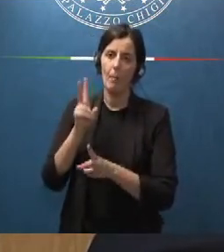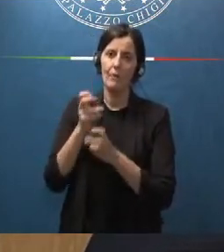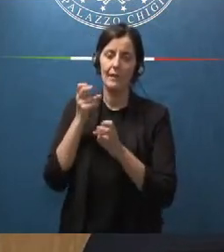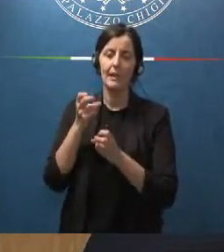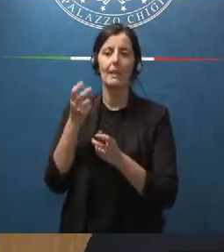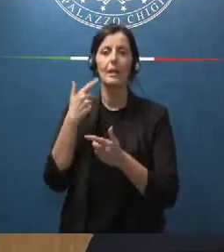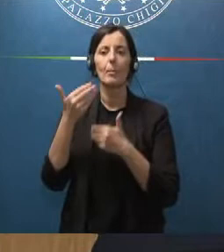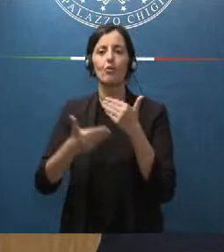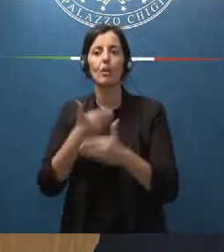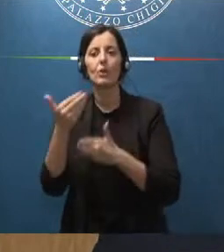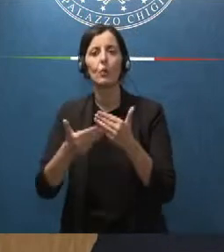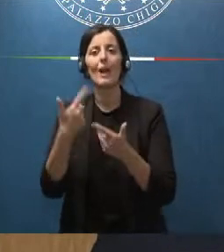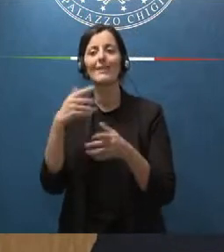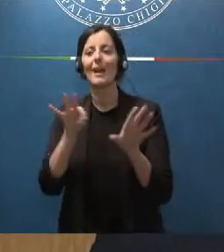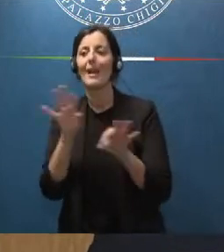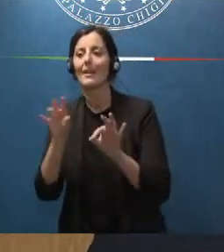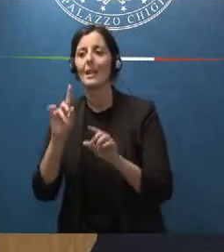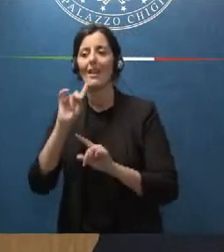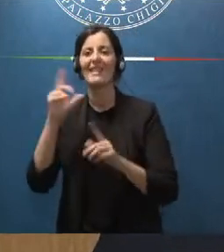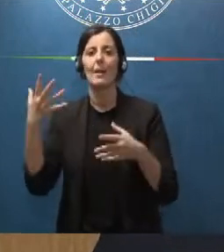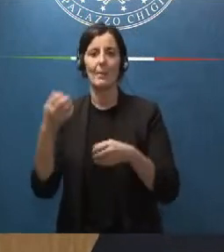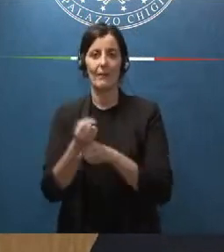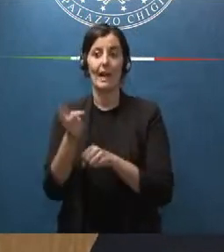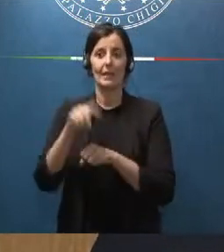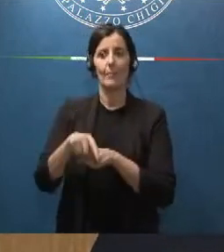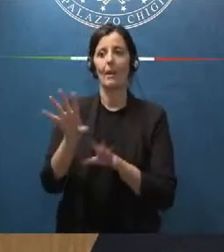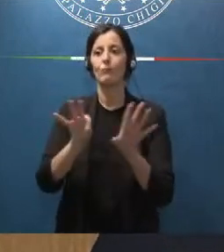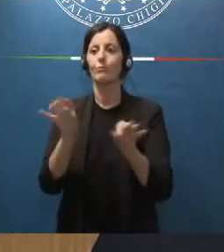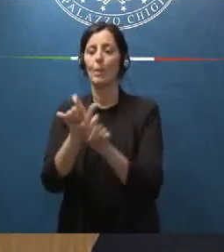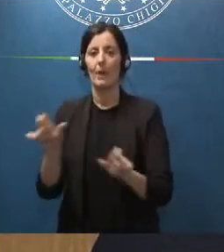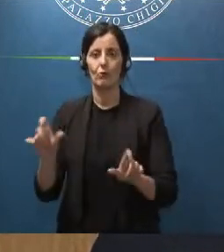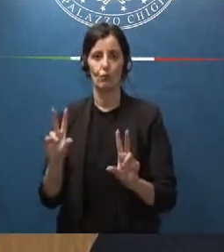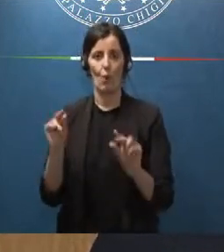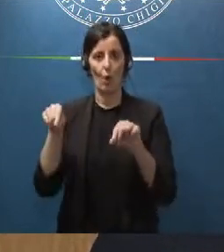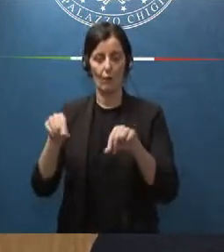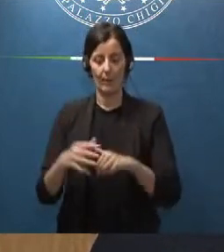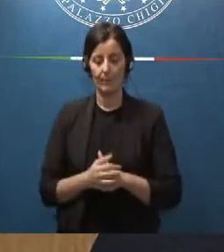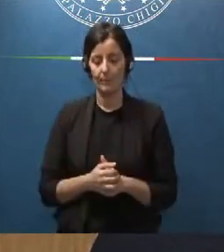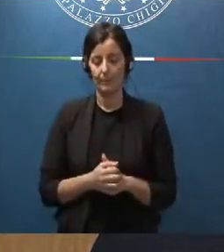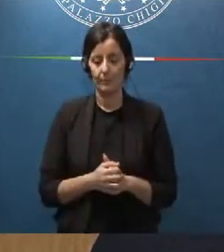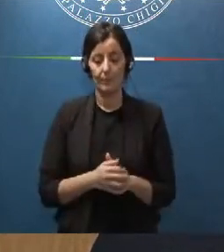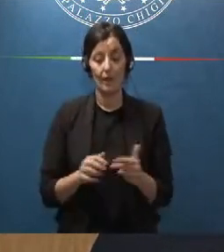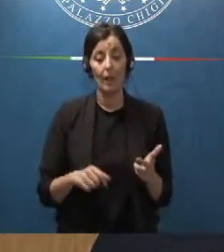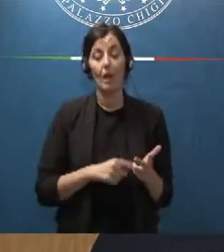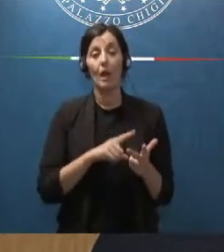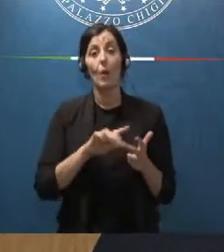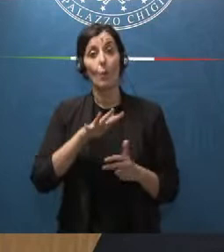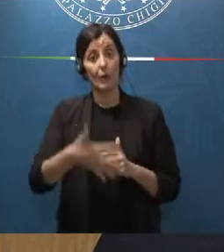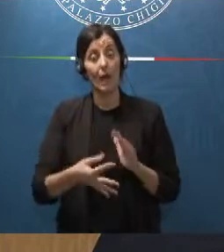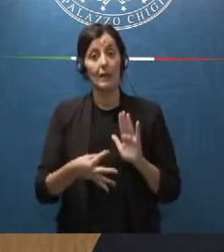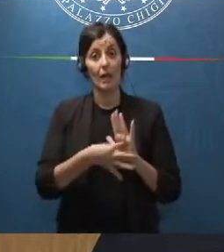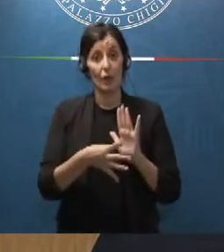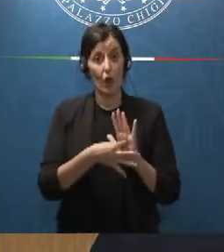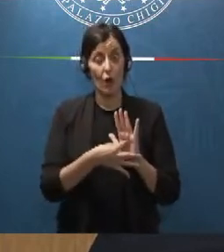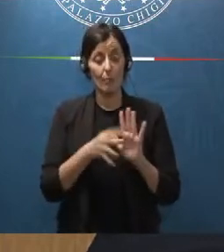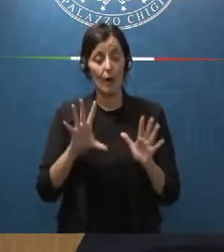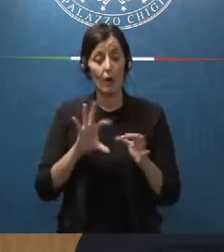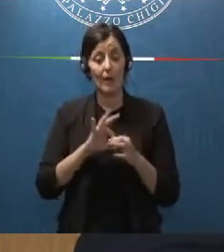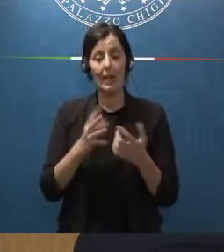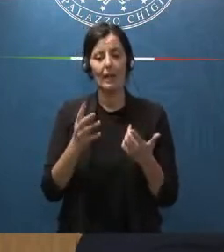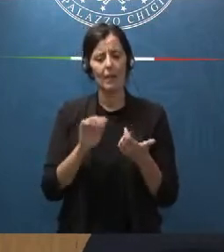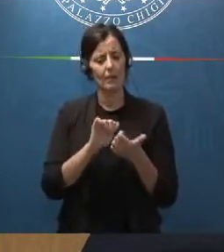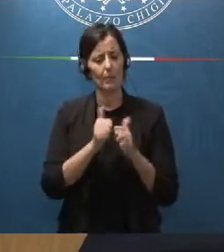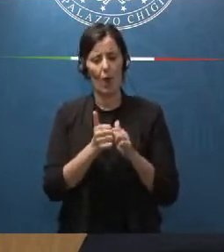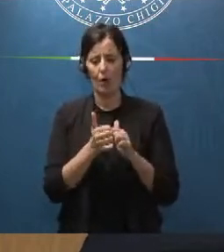semplificate per poter colmare l'organico la terz'ultima norma riguarda l'inserimento dello